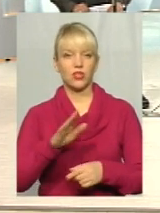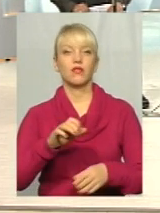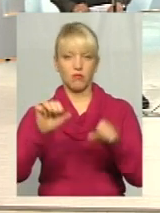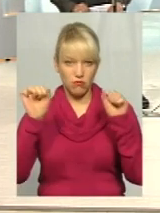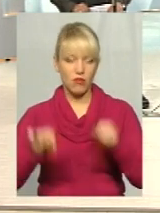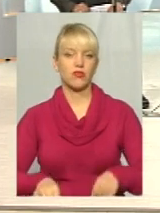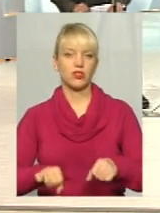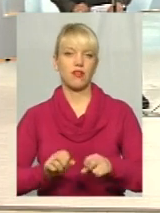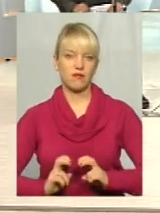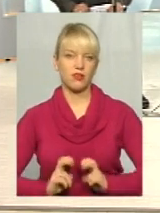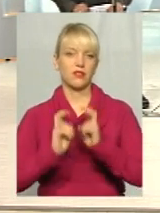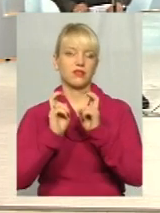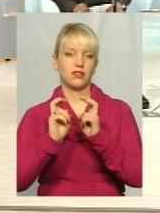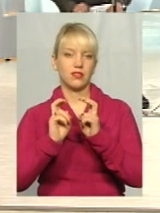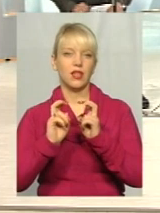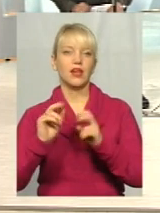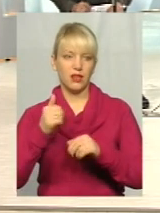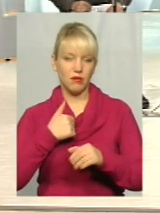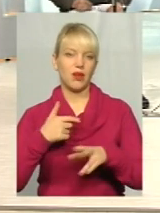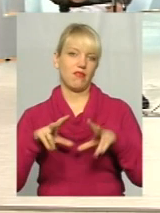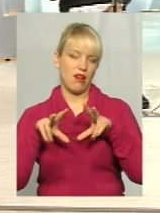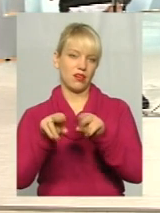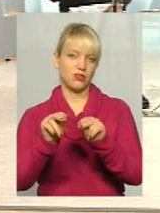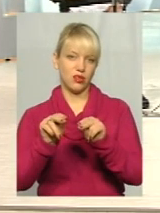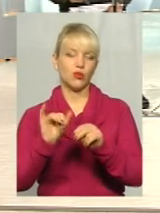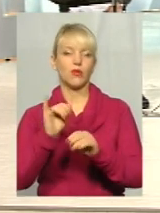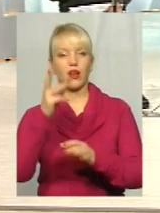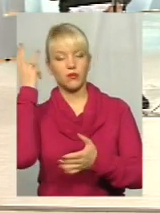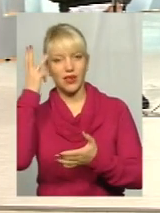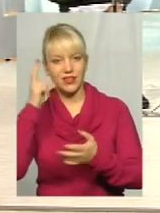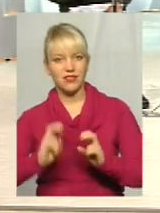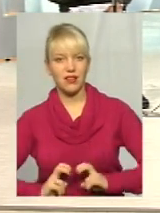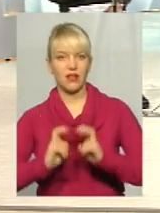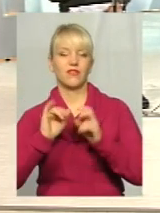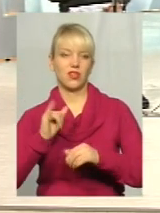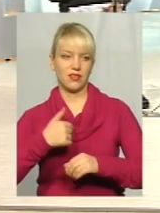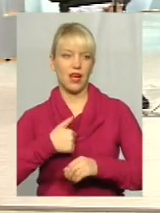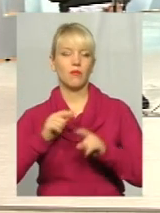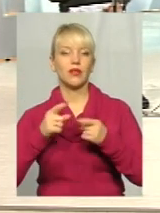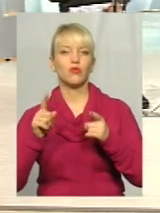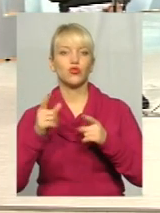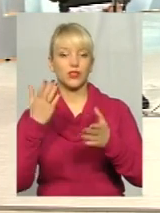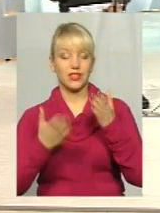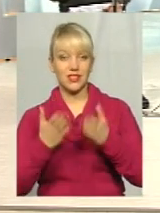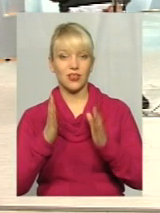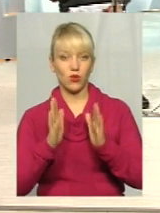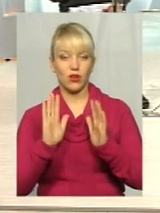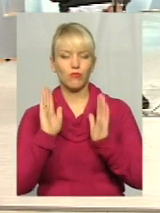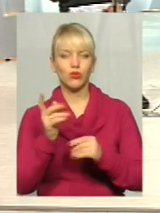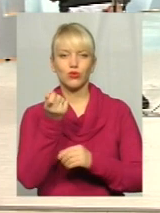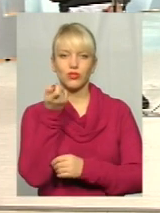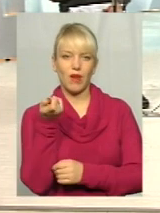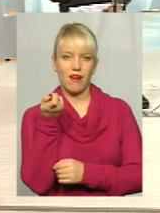Можна їздити. І ми гарантуємо, як Хмельницьк Ліфт і я. Тому що, якщо тільки буде хоч